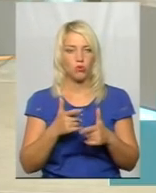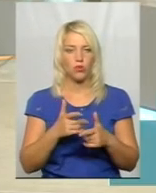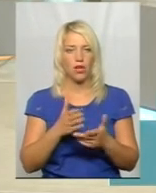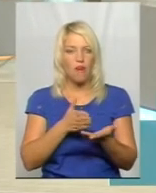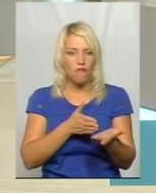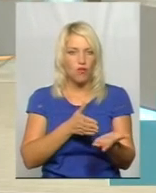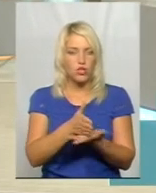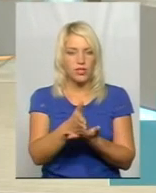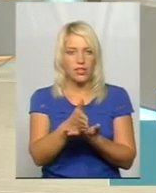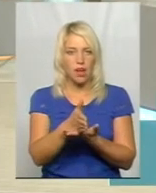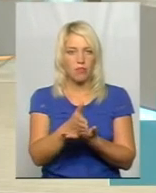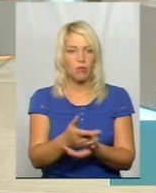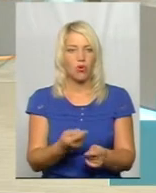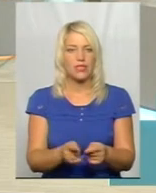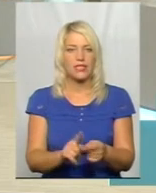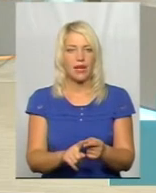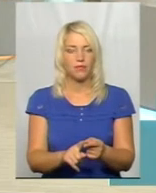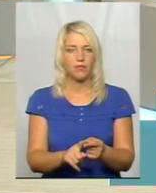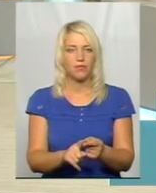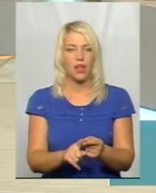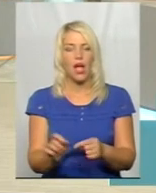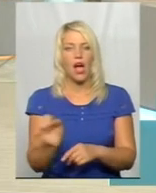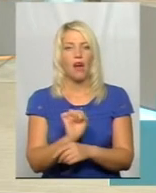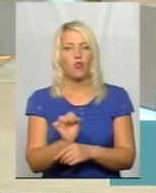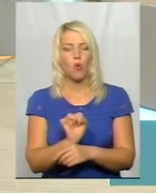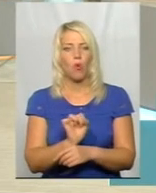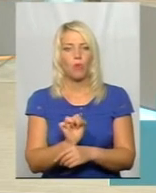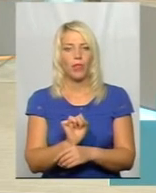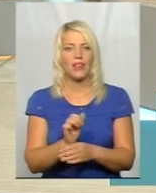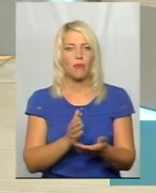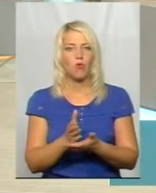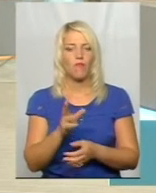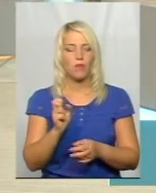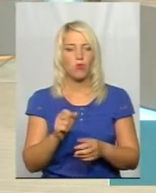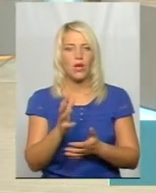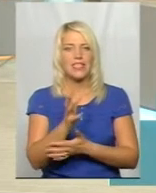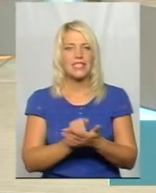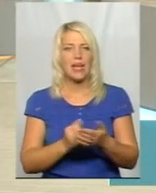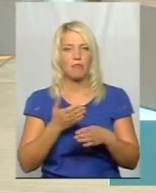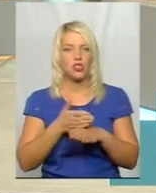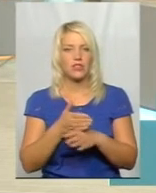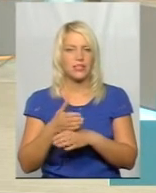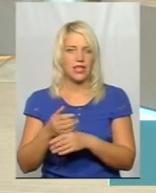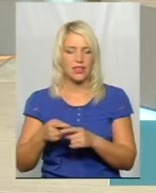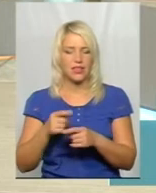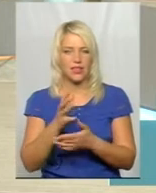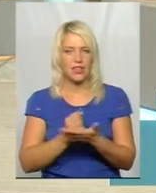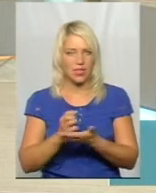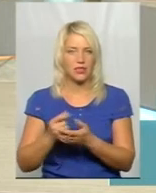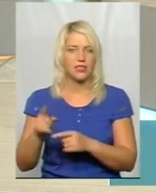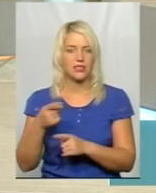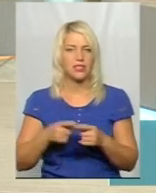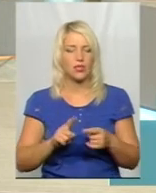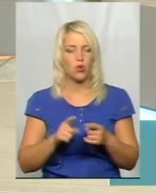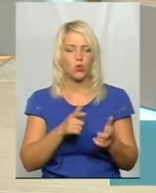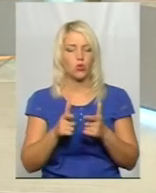таким напрямком, що це іменно автомобільний профіль, профіль по запчастинах. І ми готуємо одну